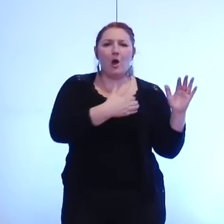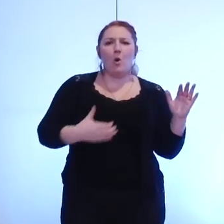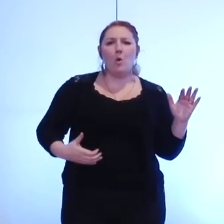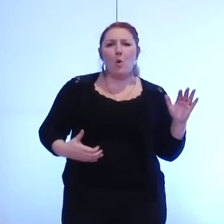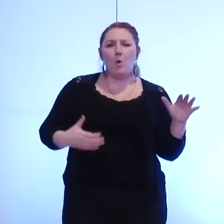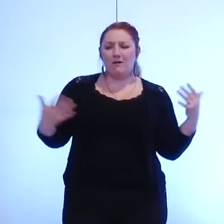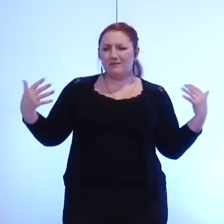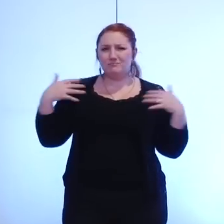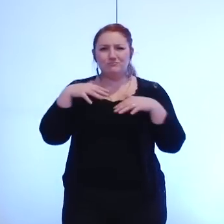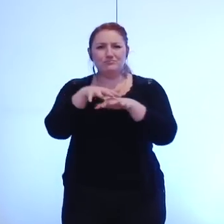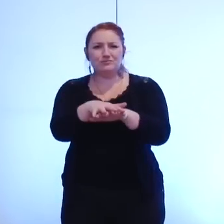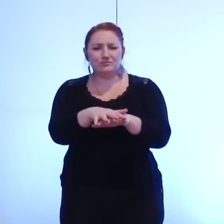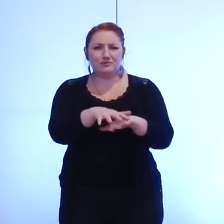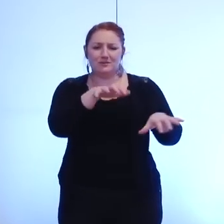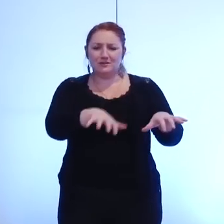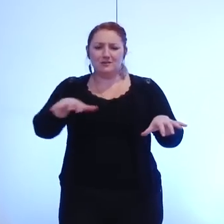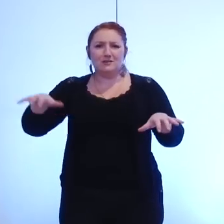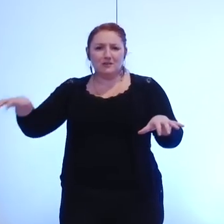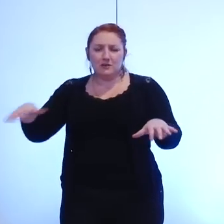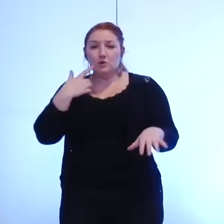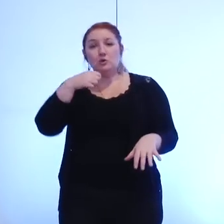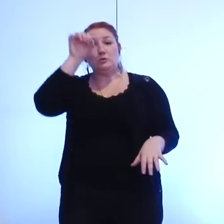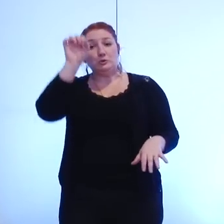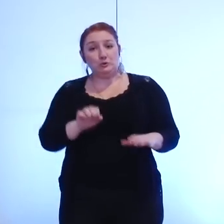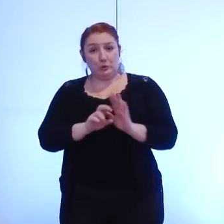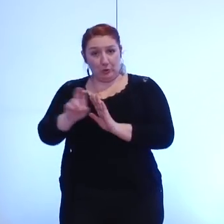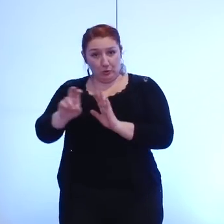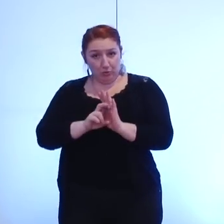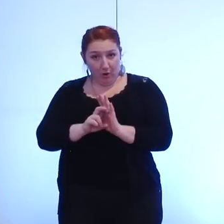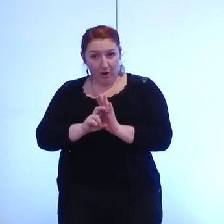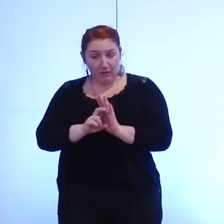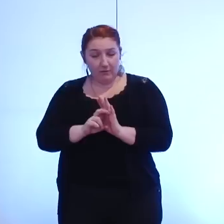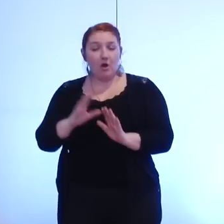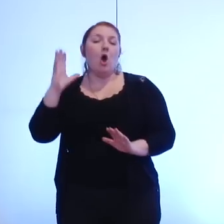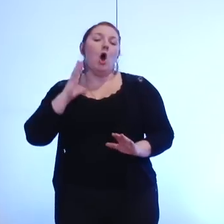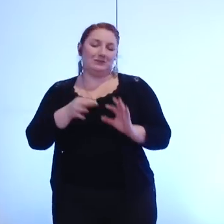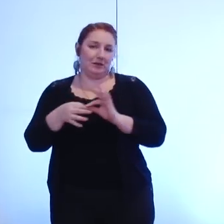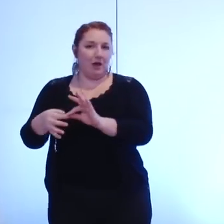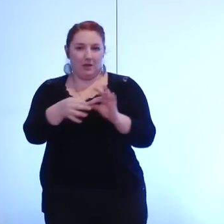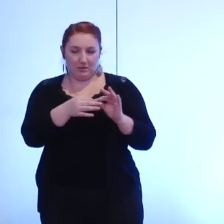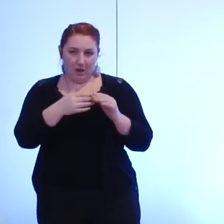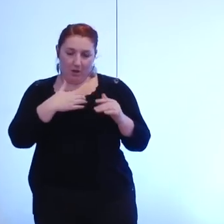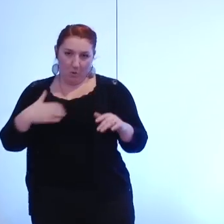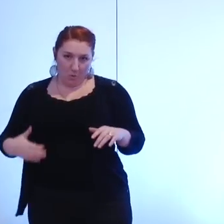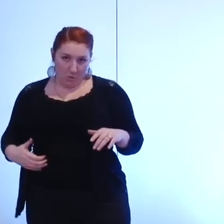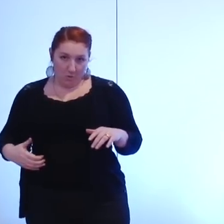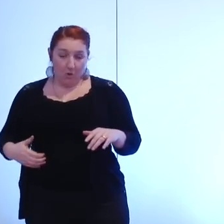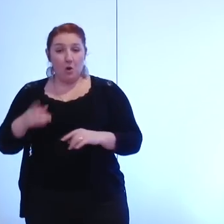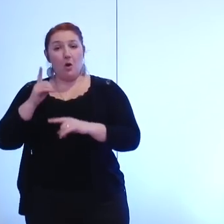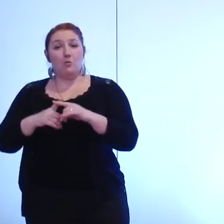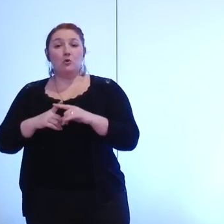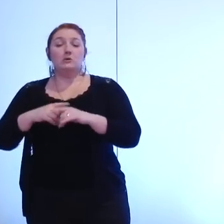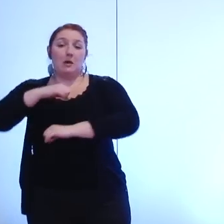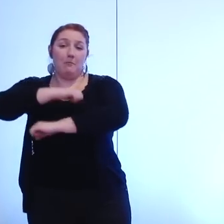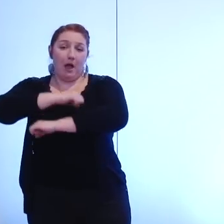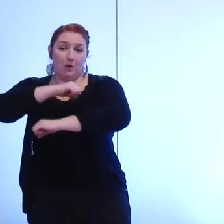de la métro le sud grenoblois et les balkons sud de chartreuse réalisés au 1er janvier de cette année donc des